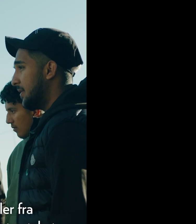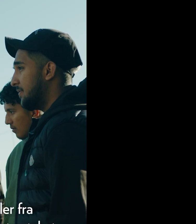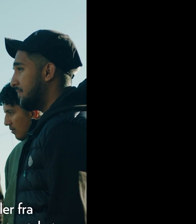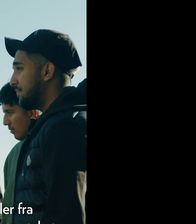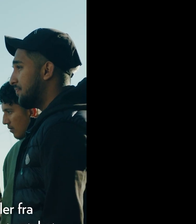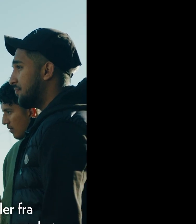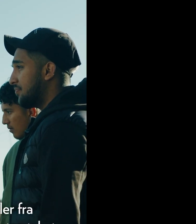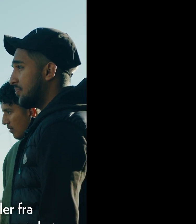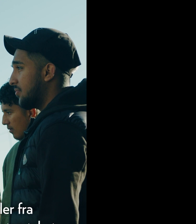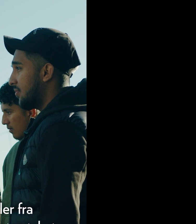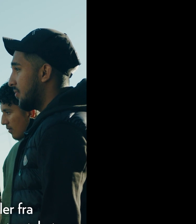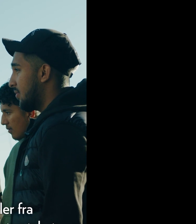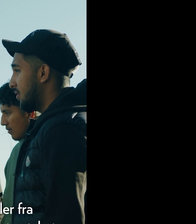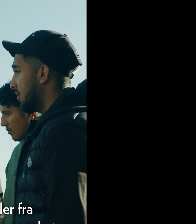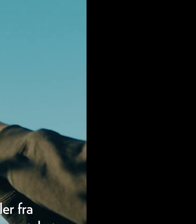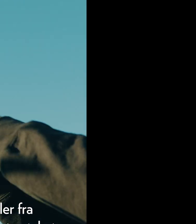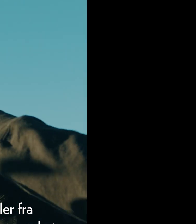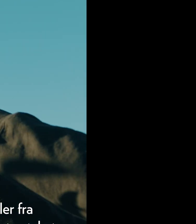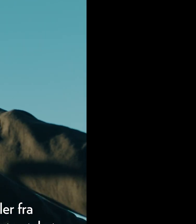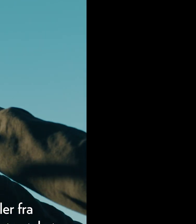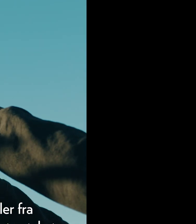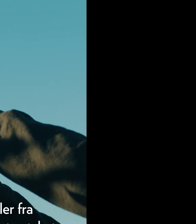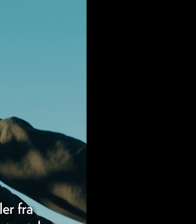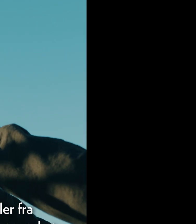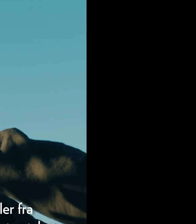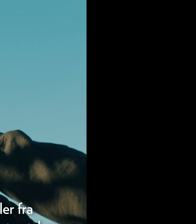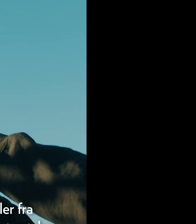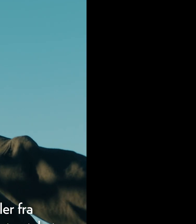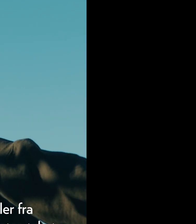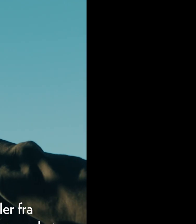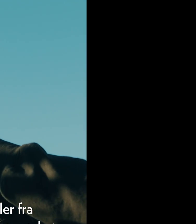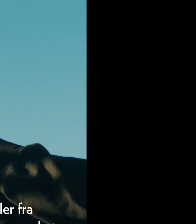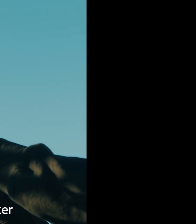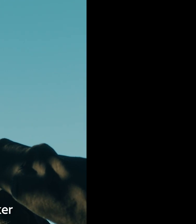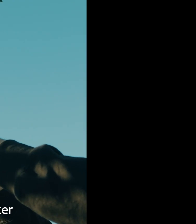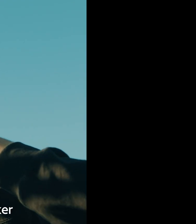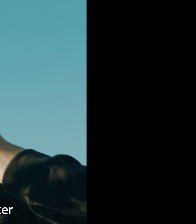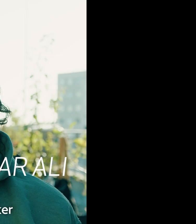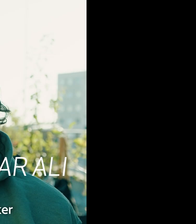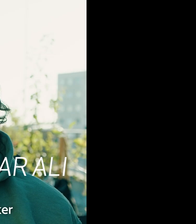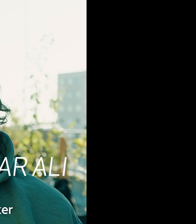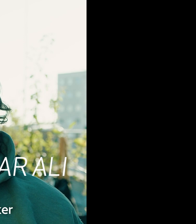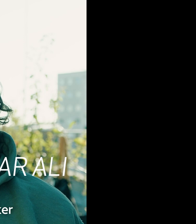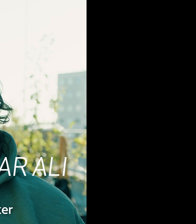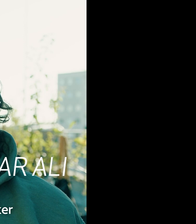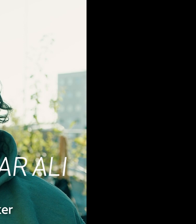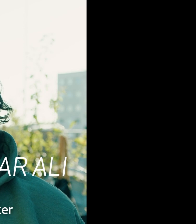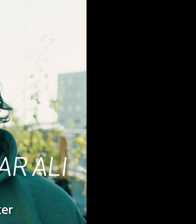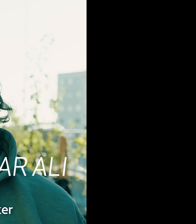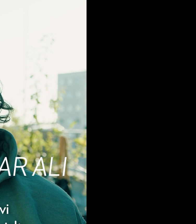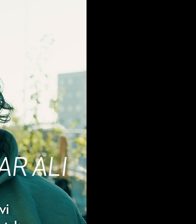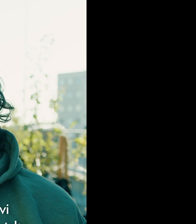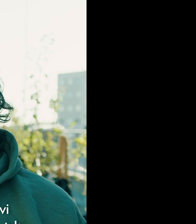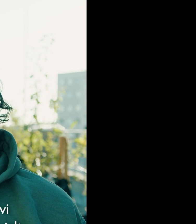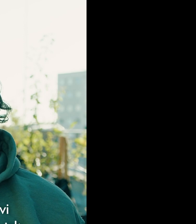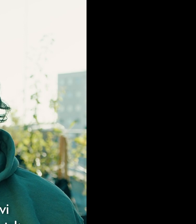Vi nå driver og plukker epler fra epletærne her i Stovnesenter-taket. Vi ungdommer plukker disse eplene.